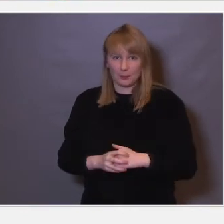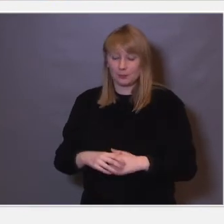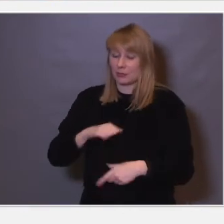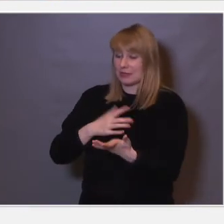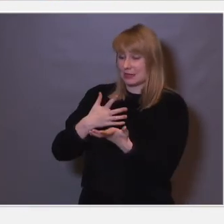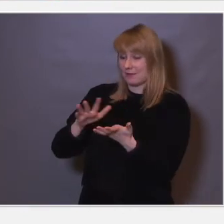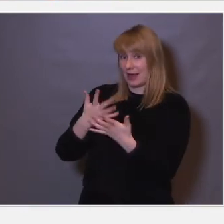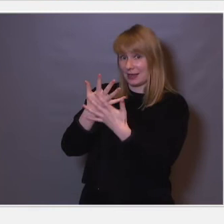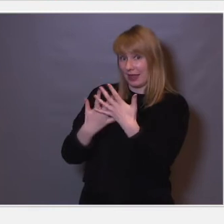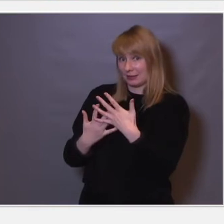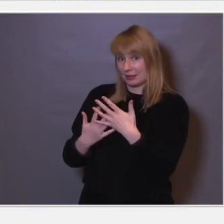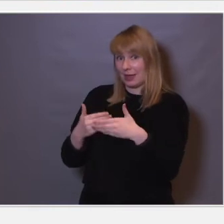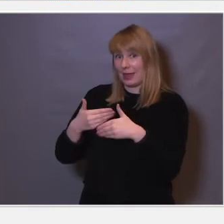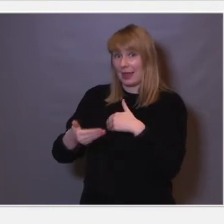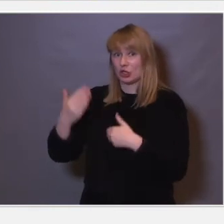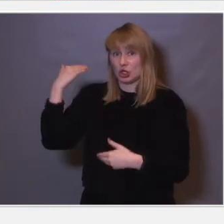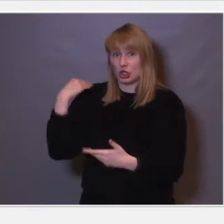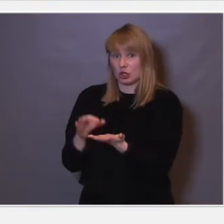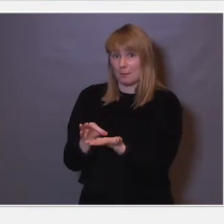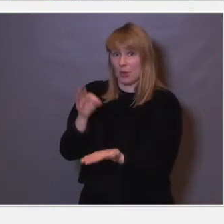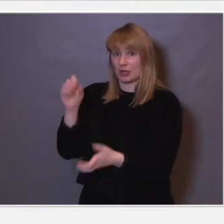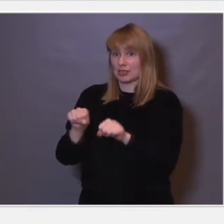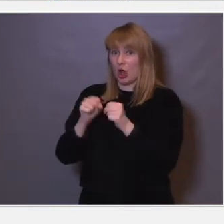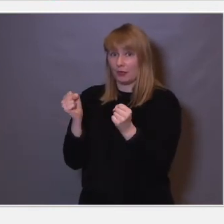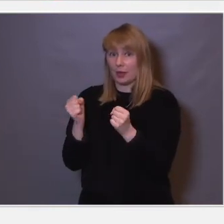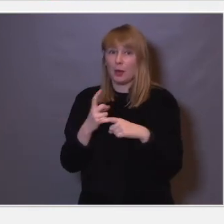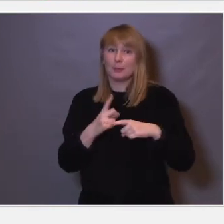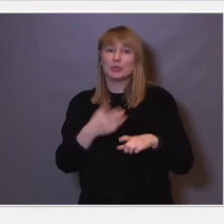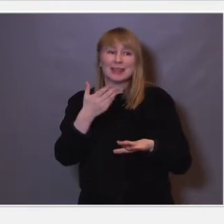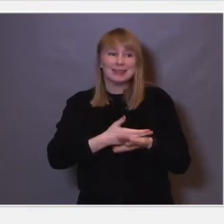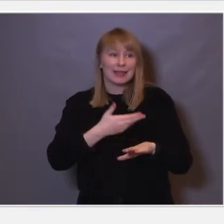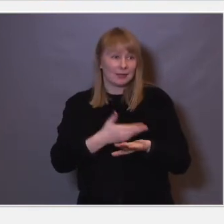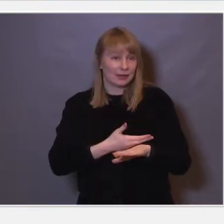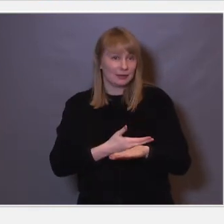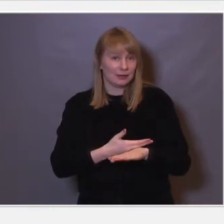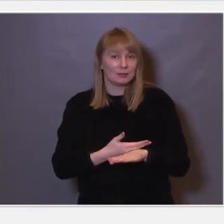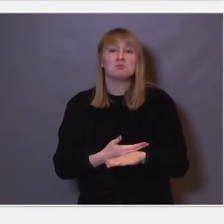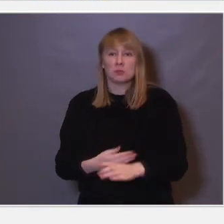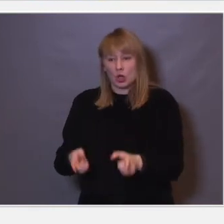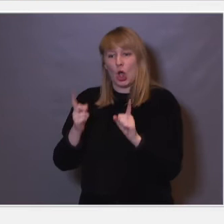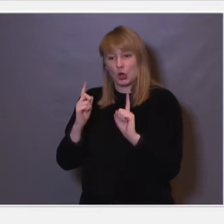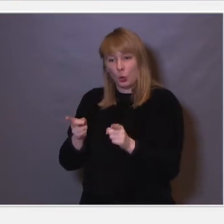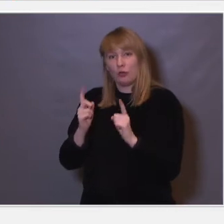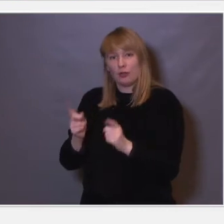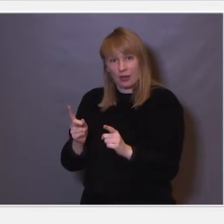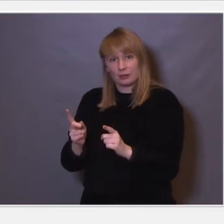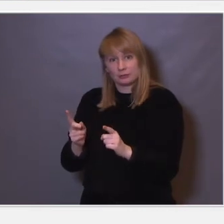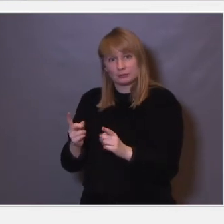fjerner de nettene etter en ryggmarksskade og kombinerer det med trening, så får disse rottene en veldig stor